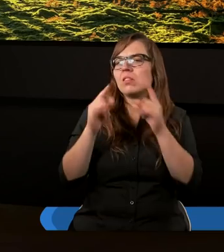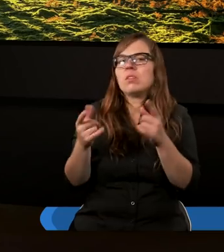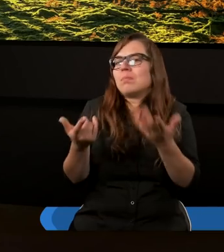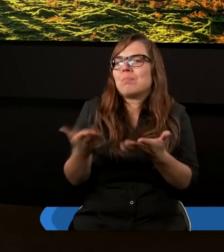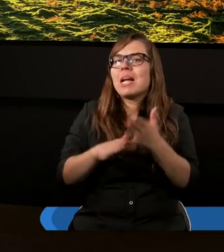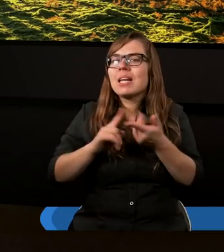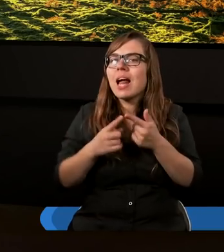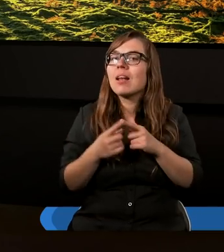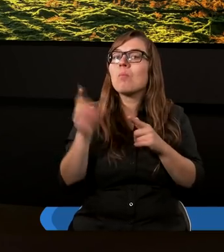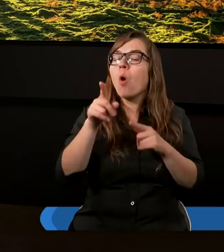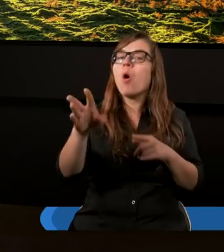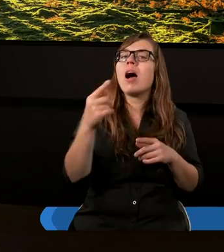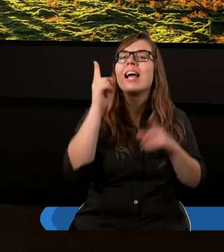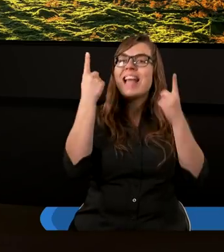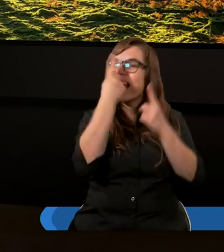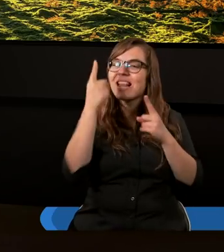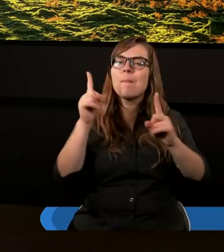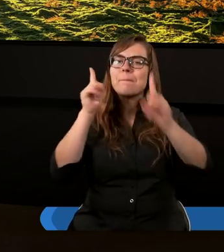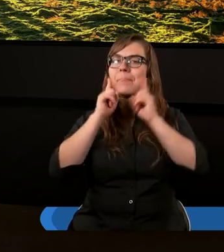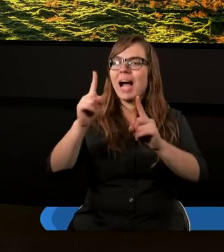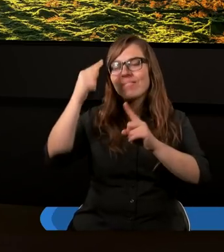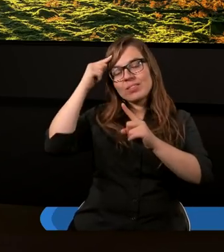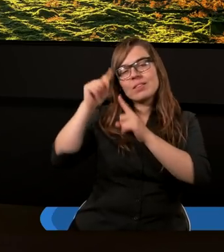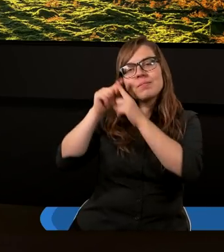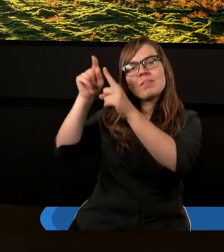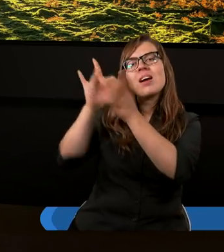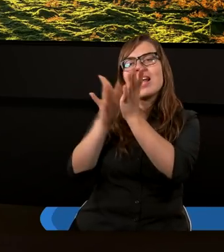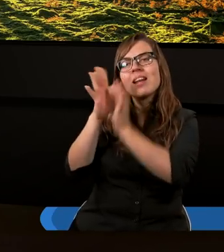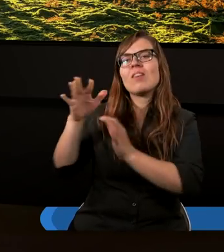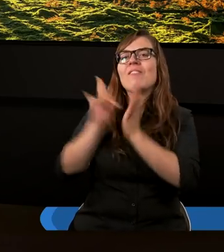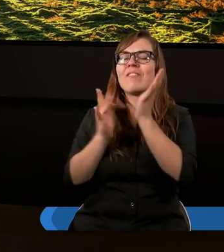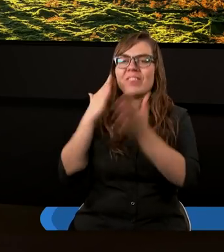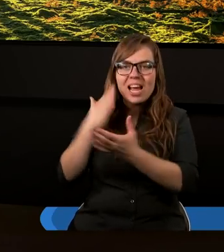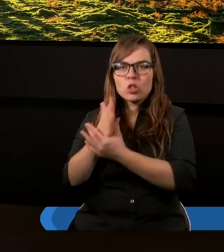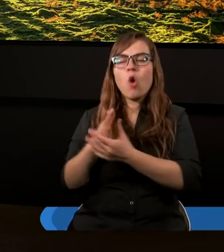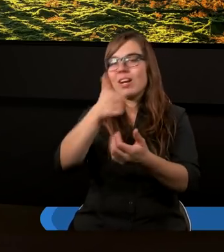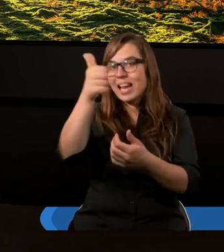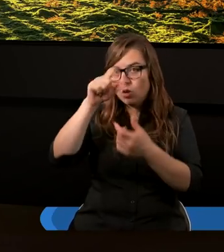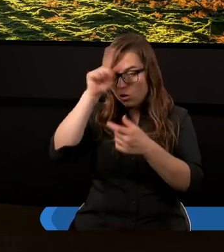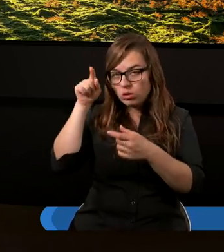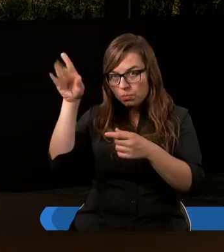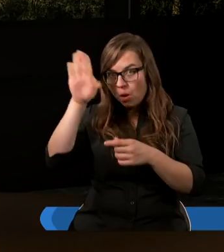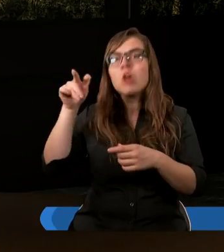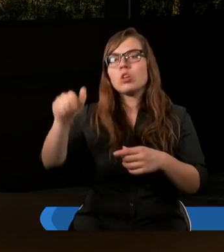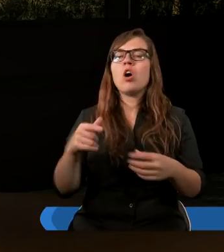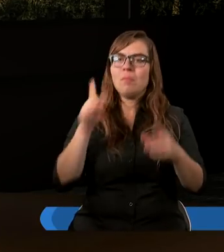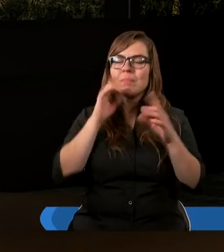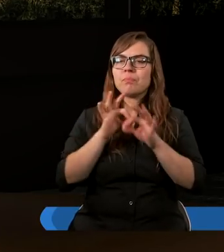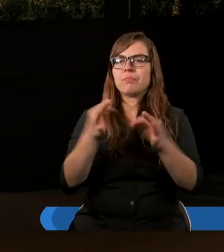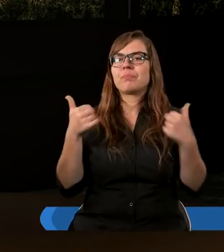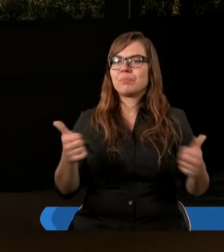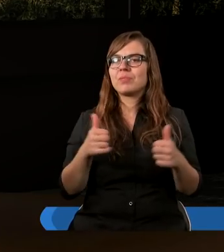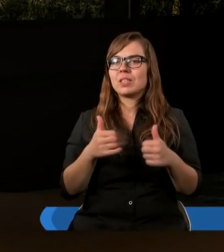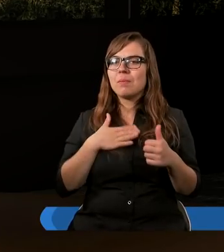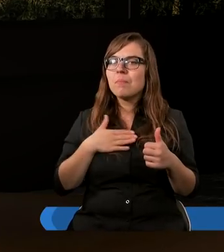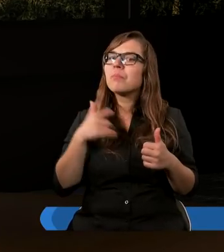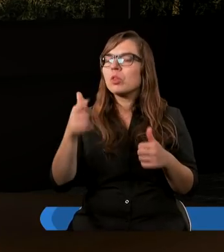jedynie prawda prowadzi do pobożności i harmonii wśród wierzących i do tej Bożej jedności. No właśnie, tutaj jest